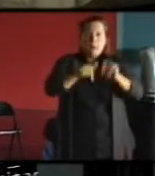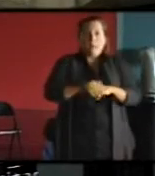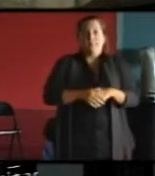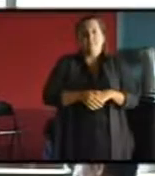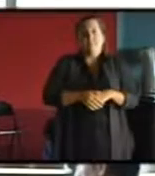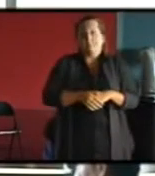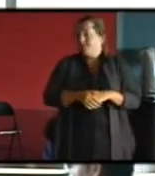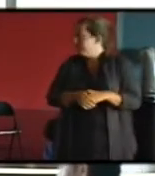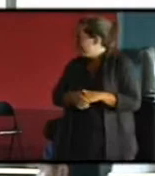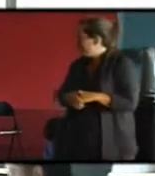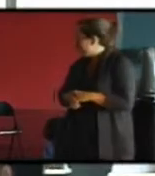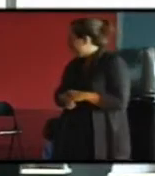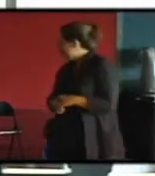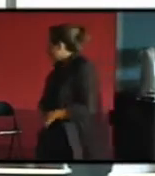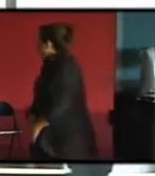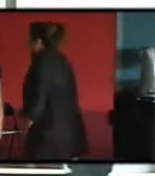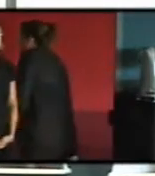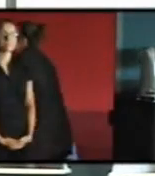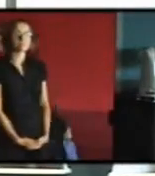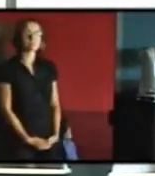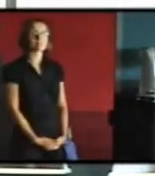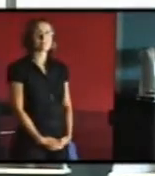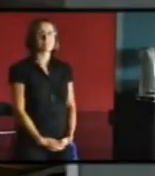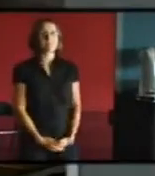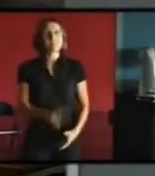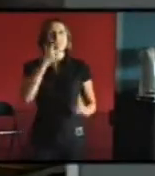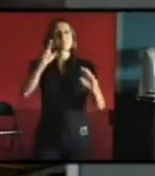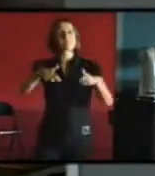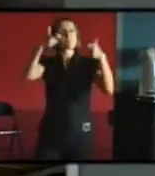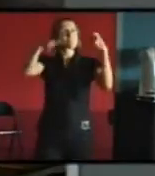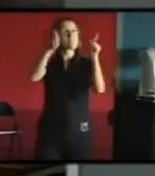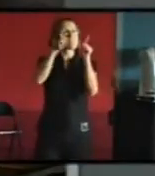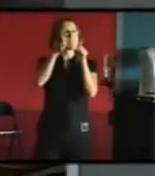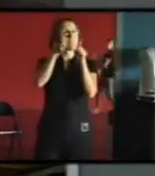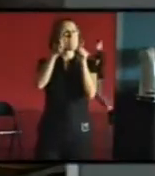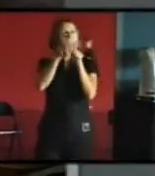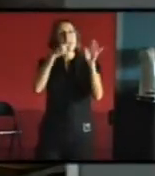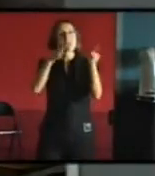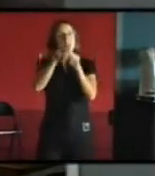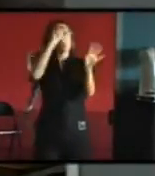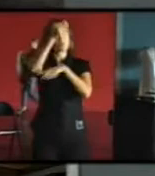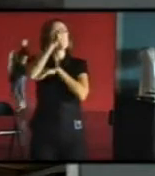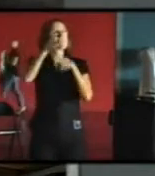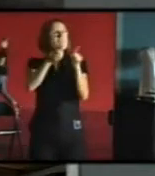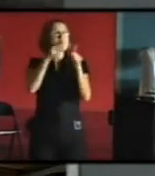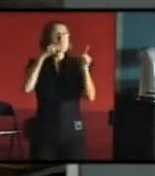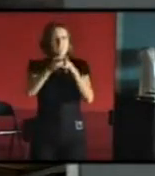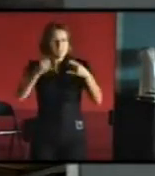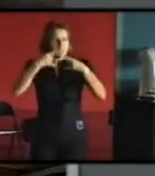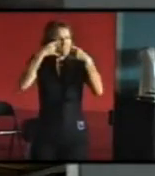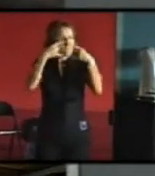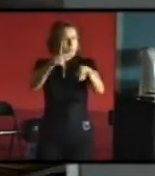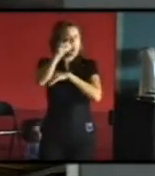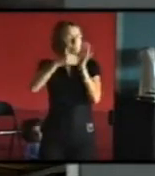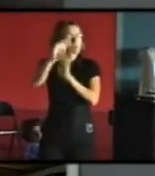penser cette architecture c'est d'ailleurs un bâtiment qui a été primé pour d'autres raisons mais aussi pour celle-ci il a reçu l'écart d'argent